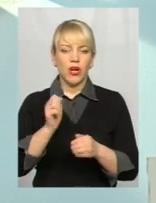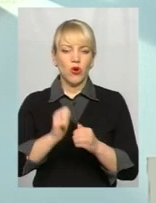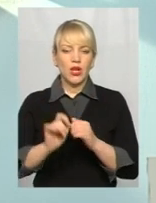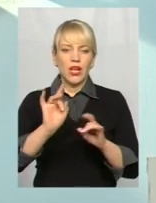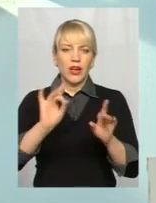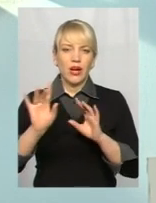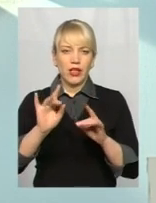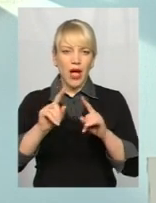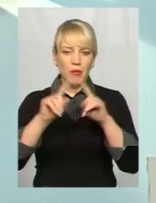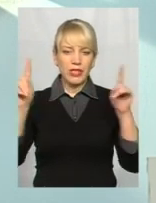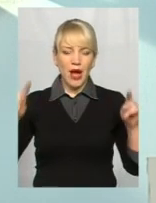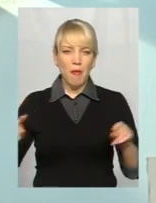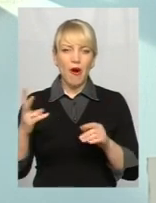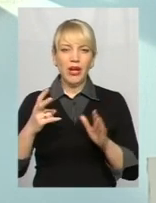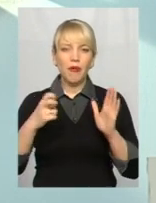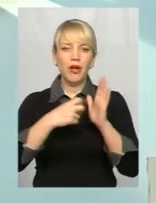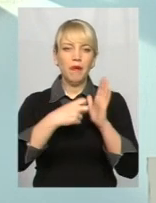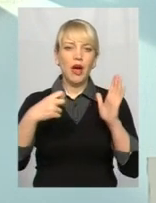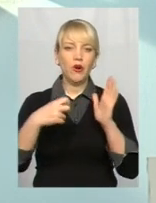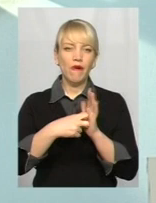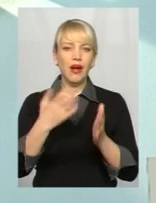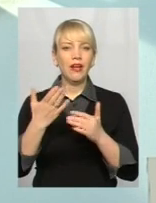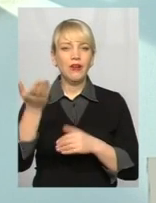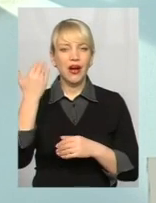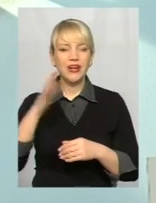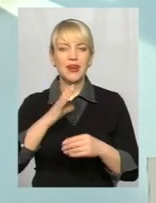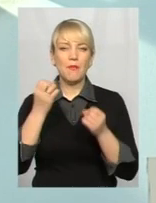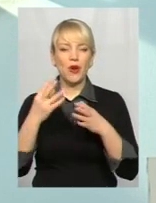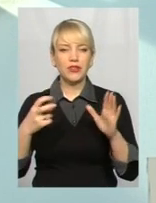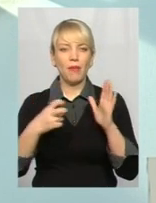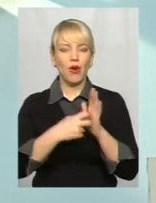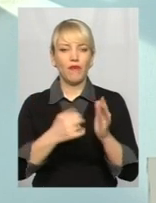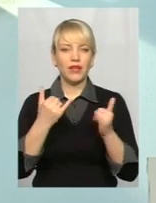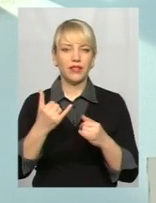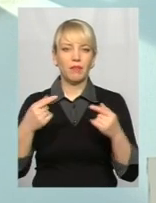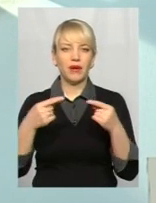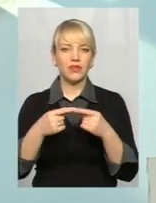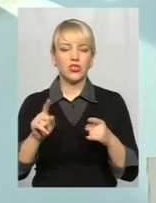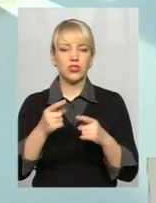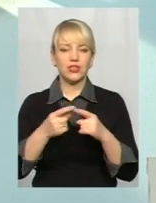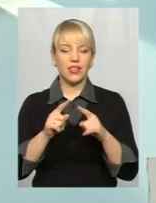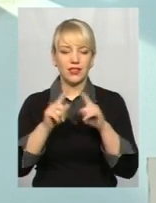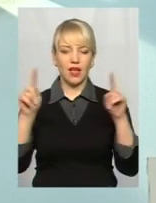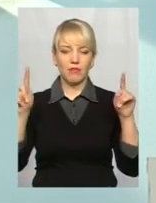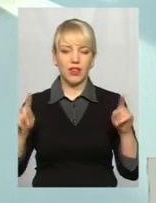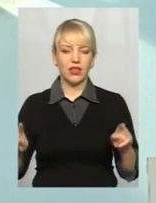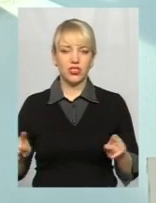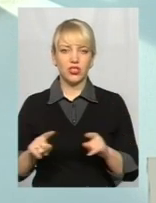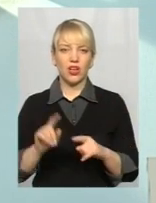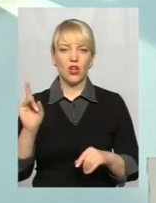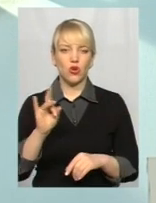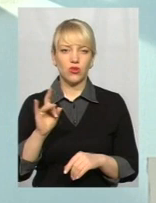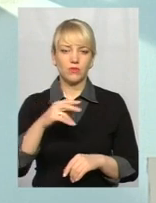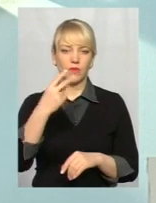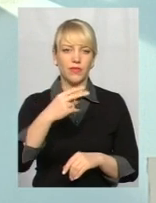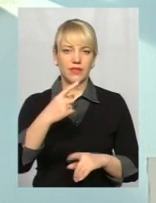засобі має бути маркування. Якщо воно просто раніше зазначало, що це має бути маркування, то тепер визначено, що це є табличка 20х30 розміром, де